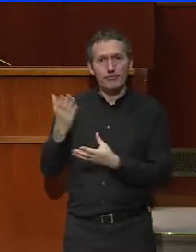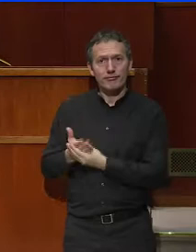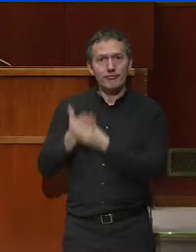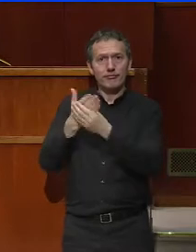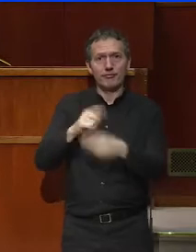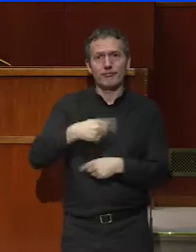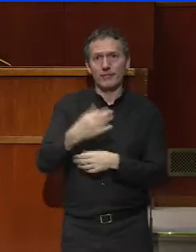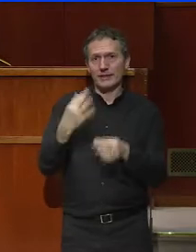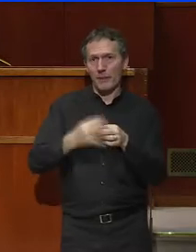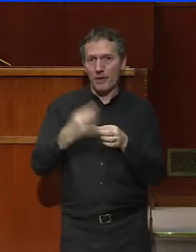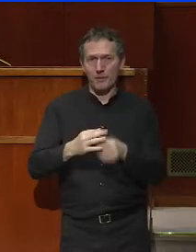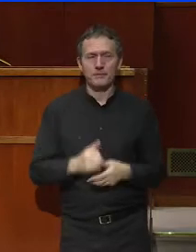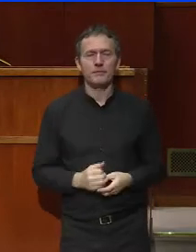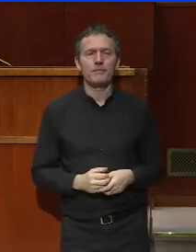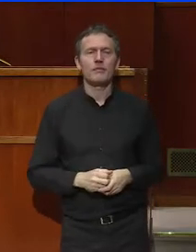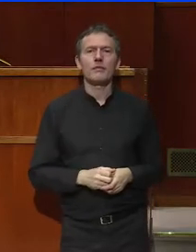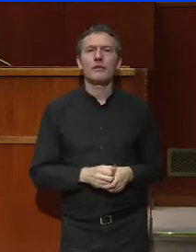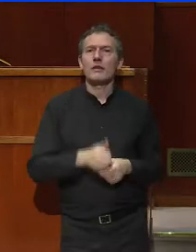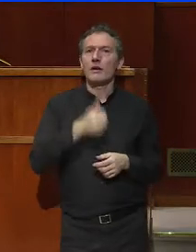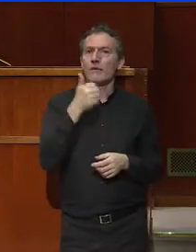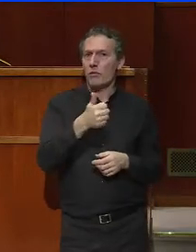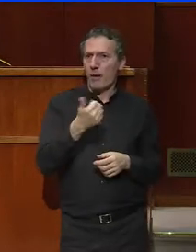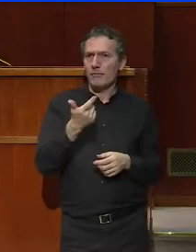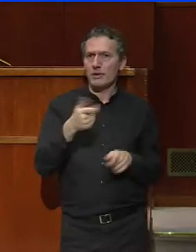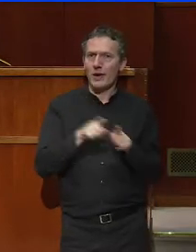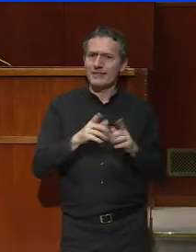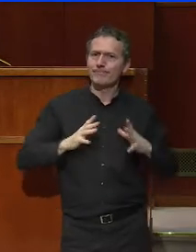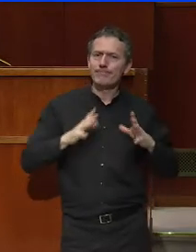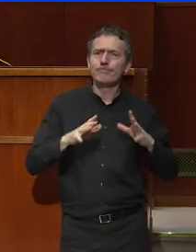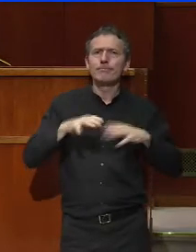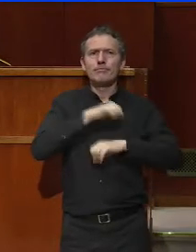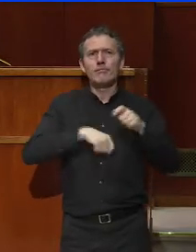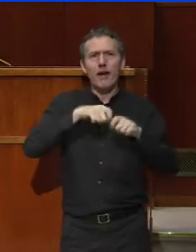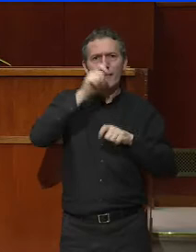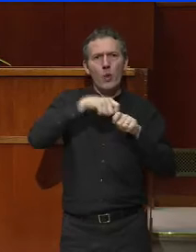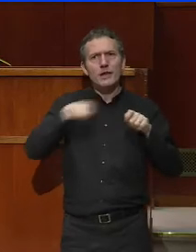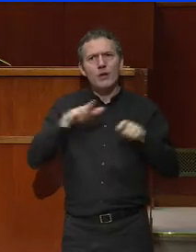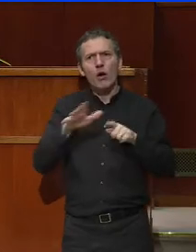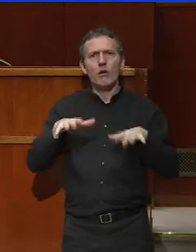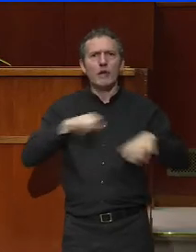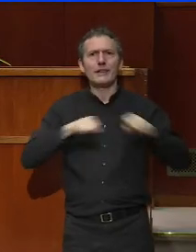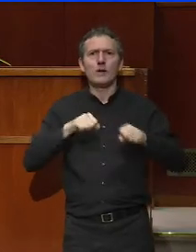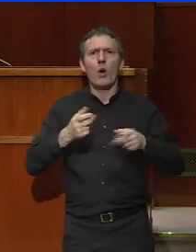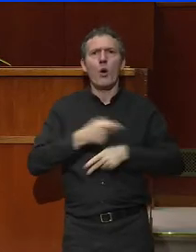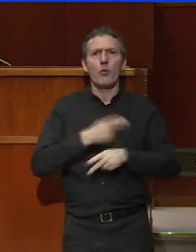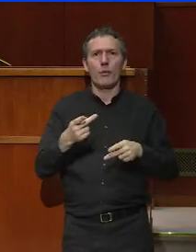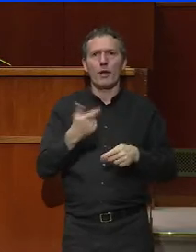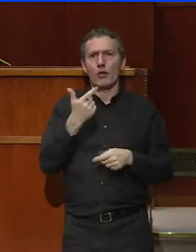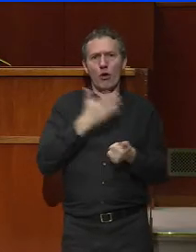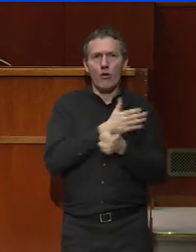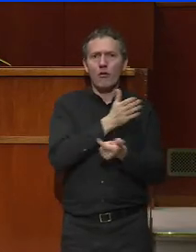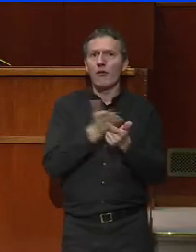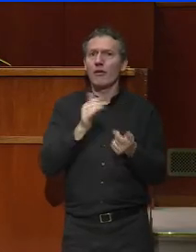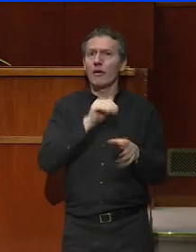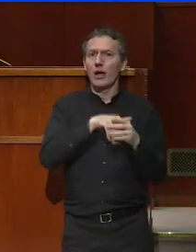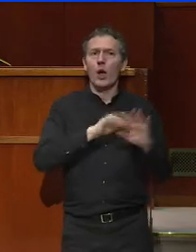septembre. Enfin, vous avez engagé un important effort d'évaluation de l'action publique. Vous l'avez fait en vous appuyant sur deux autres institutions,